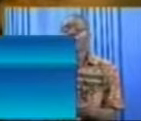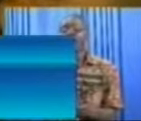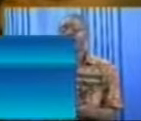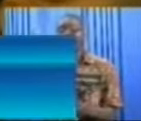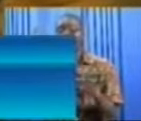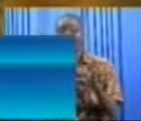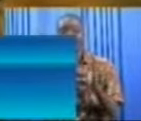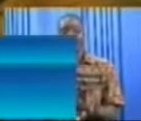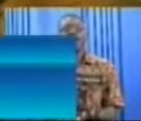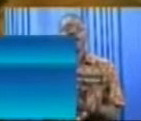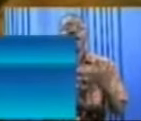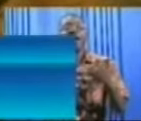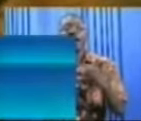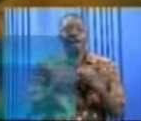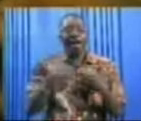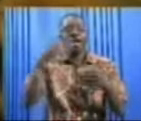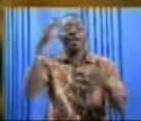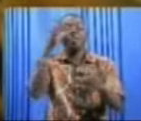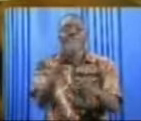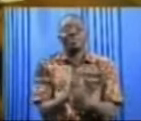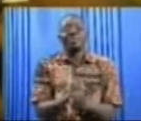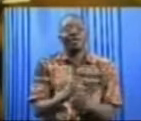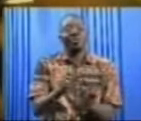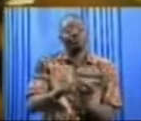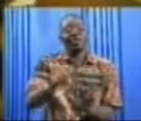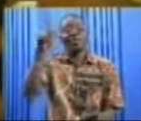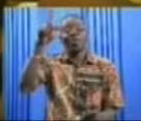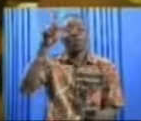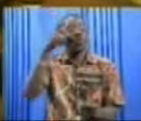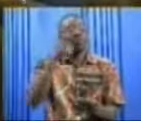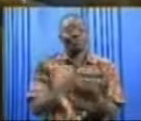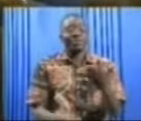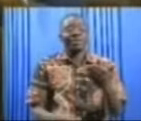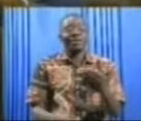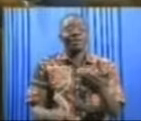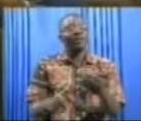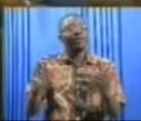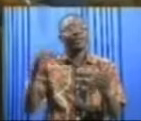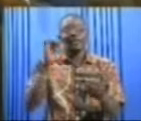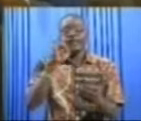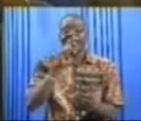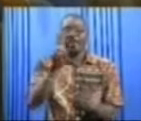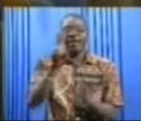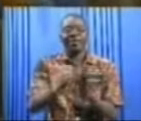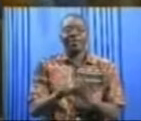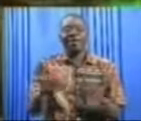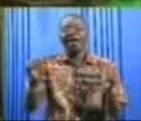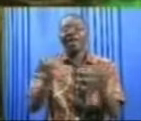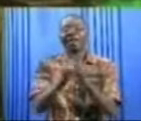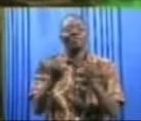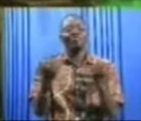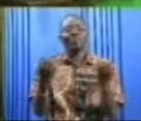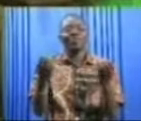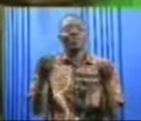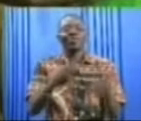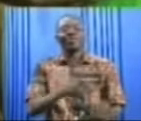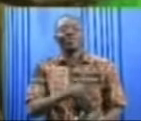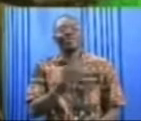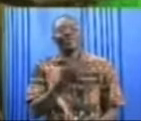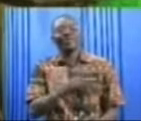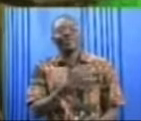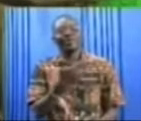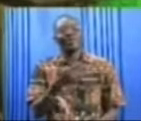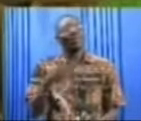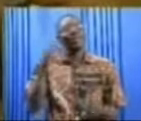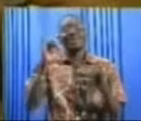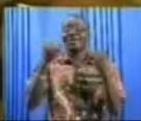enlevé le gros lot, c'est vraiment avec beaucoup de joie. Vous savez, c'est un jeu de